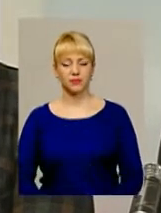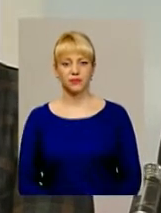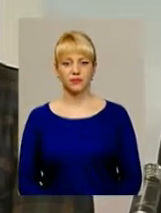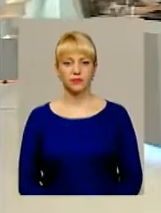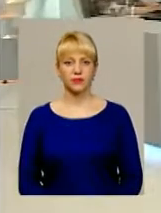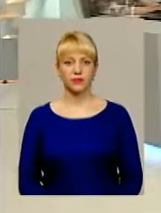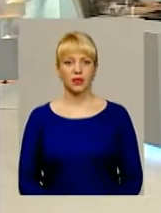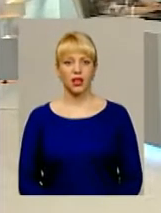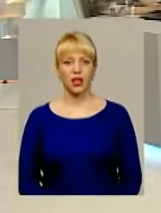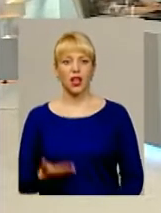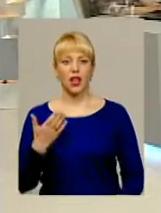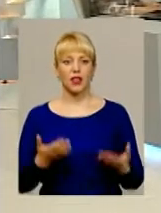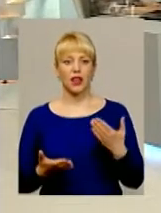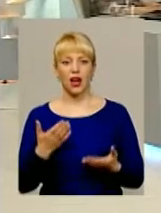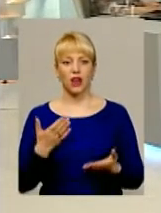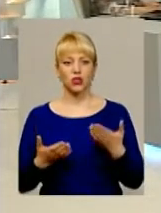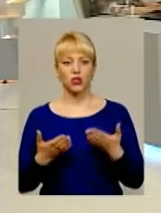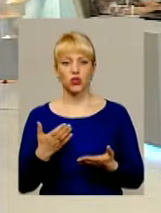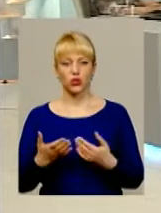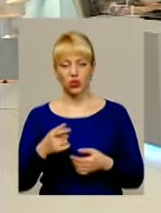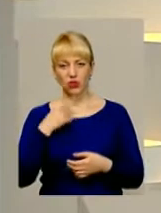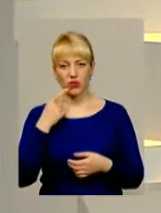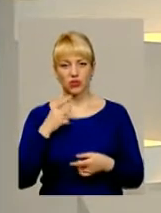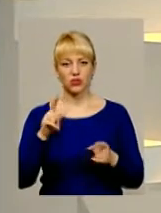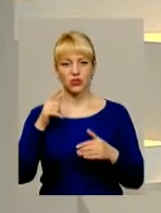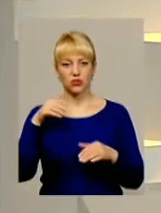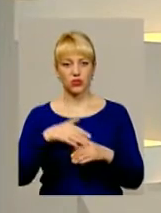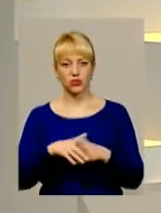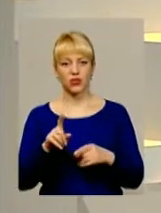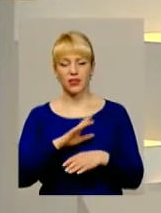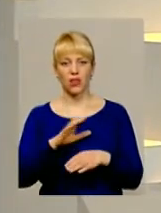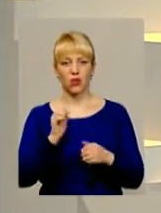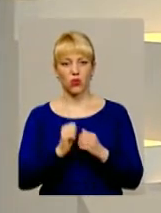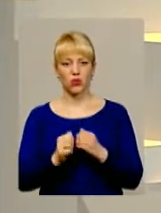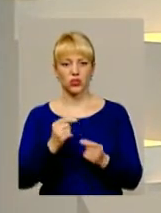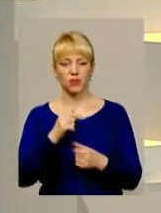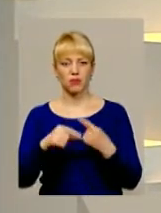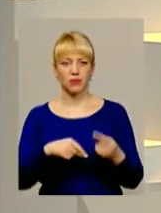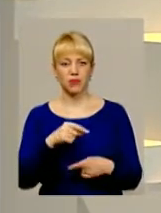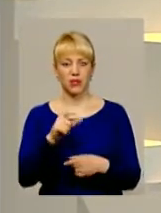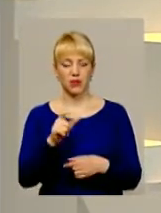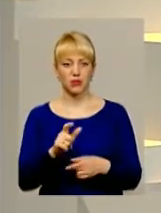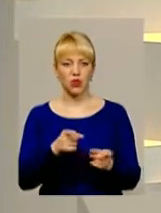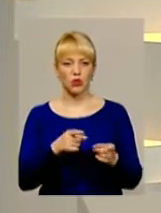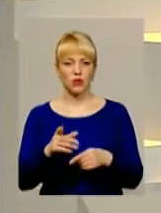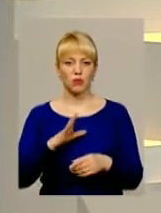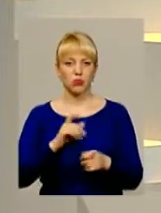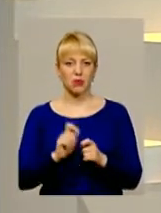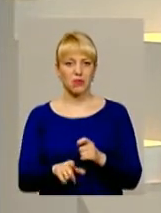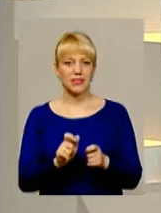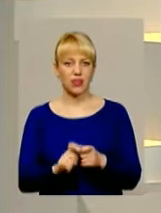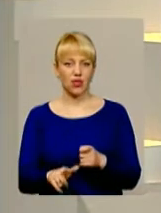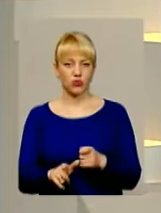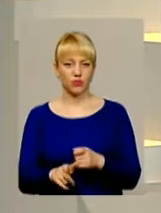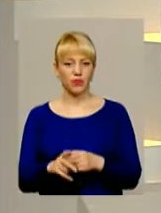Якщо сказати, от, зрозуміло, що не кожен підприємець готовий бути меценатом, так?